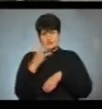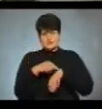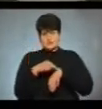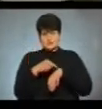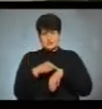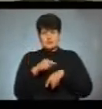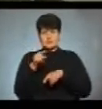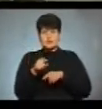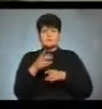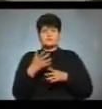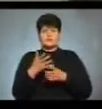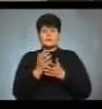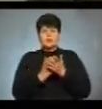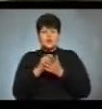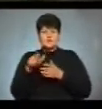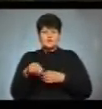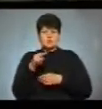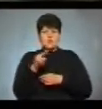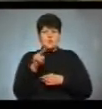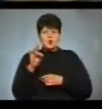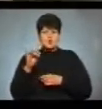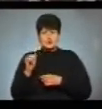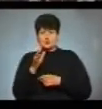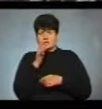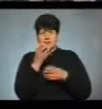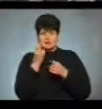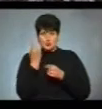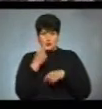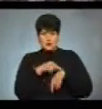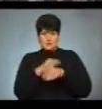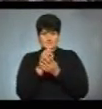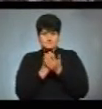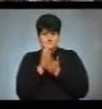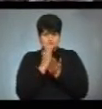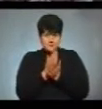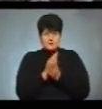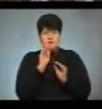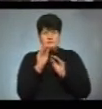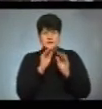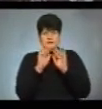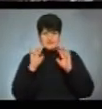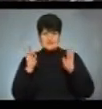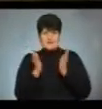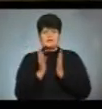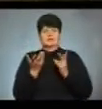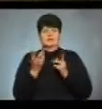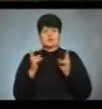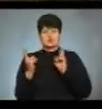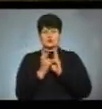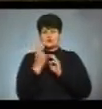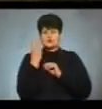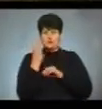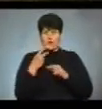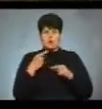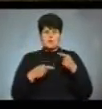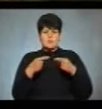До зазначеного кандидатом у президенти Петром Порошенком часу ще година. Біля стадіону облаштована сцена з екранами. Зустріч двох кандидатів